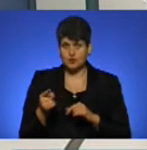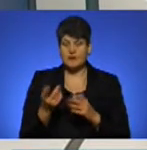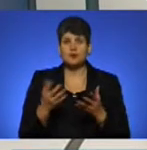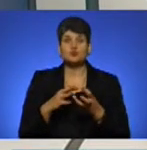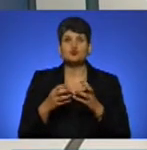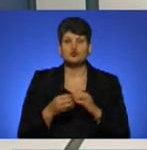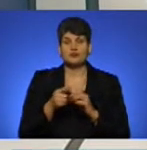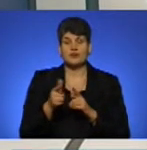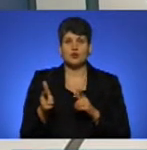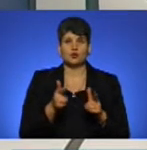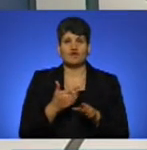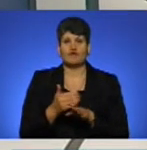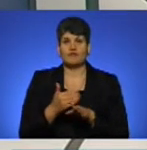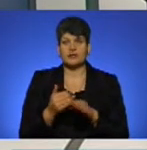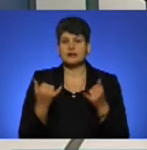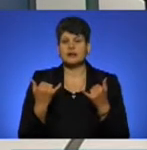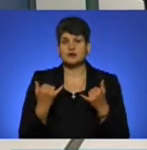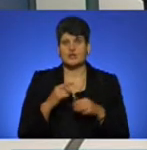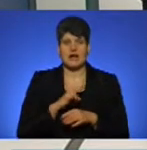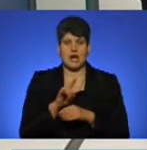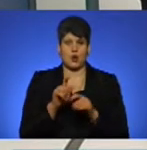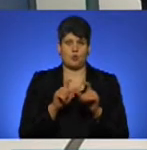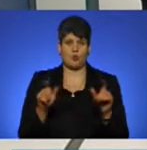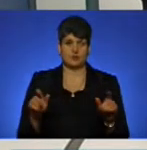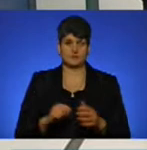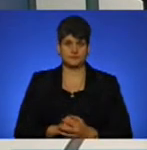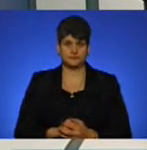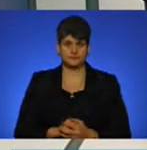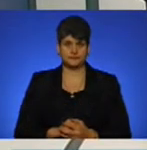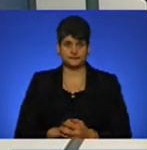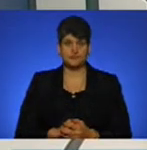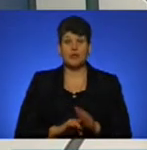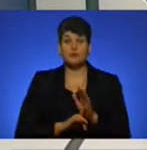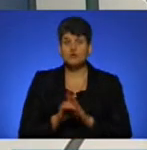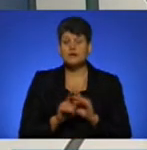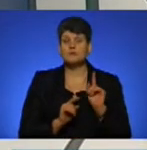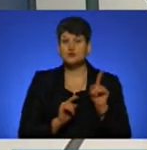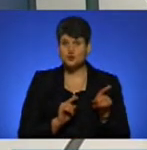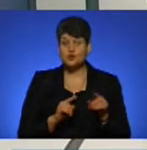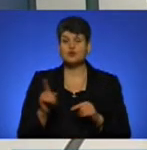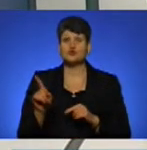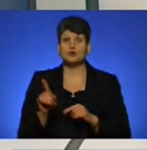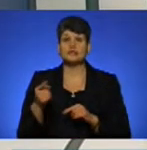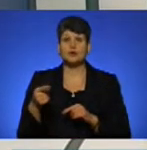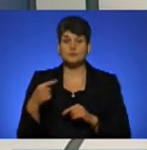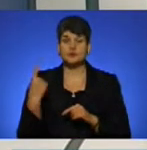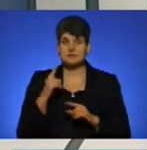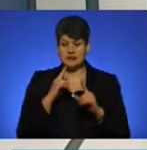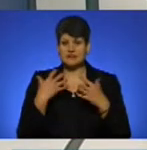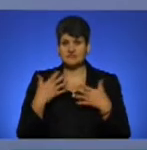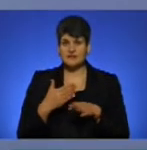суму вона готова виділити на сьогодні на аеропорт? Ну, почнемо з того, що Тернопільська обласна рада вже виділяє